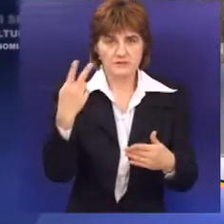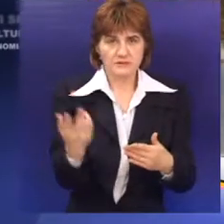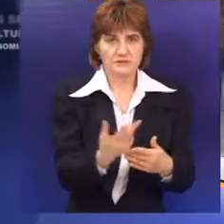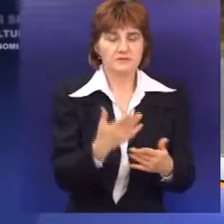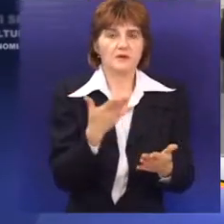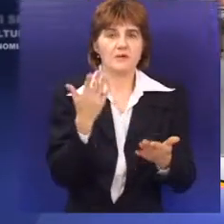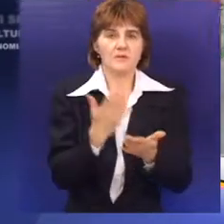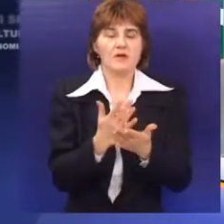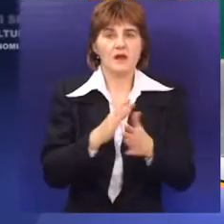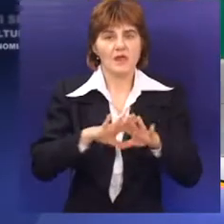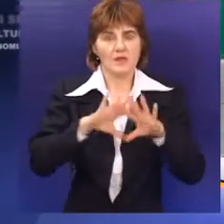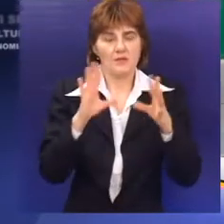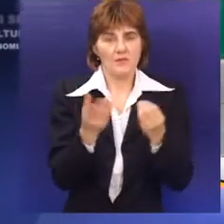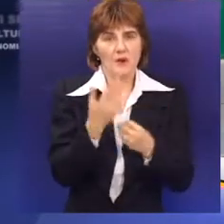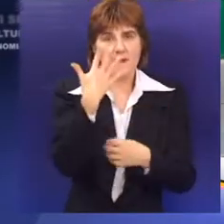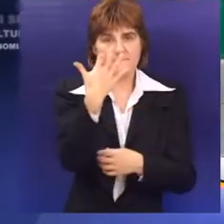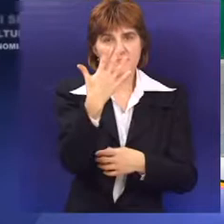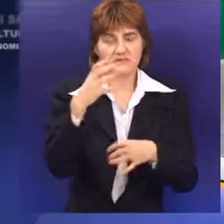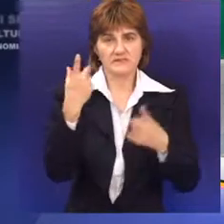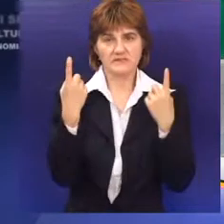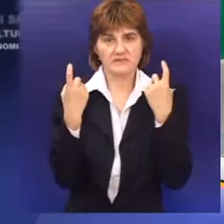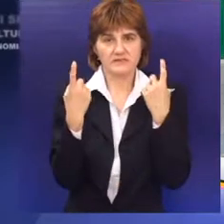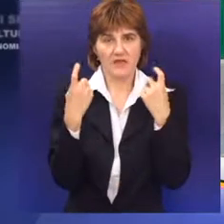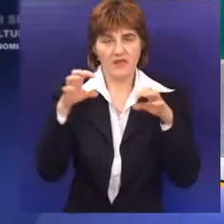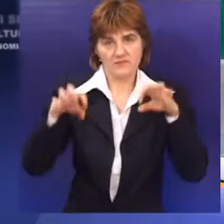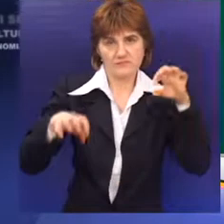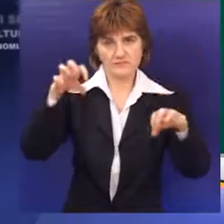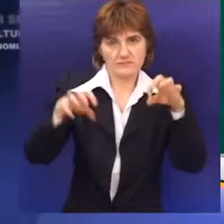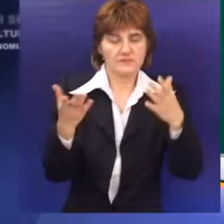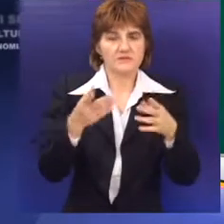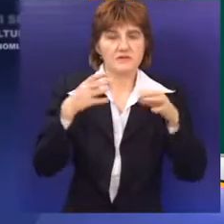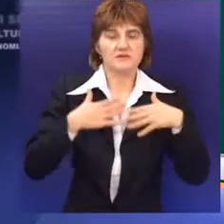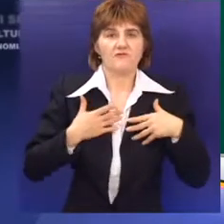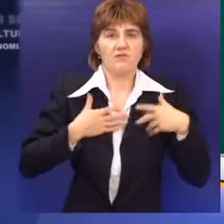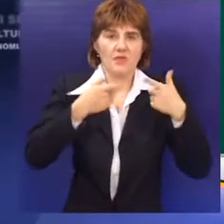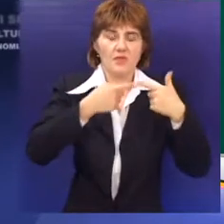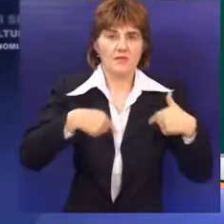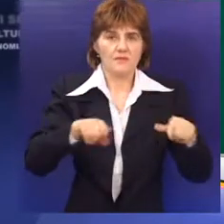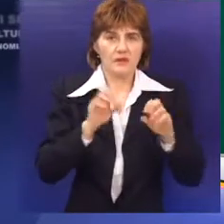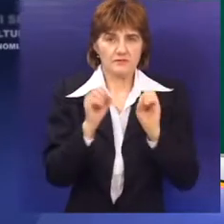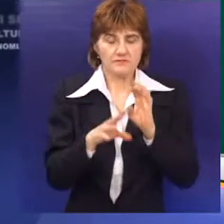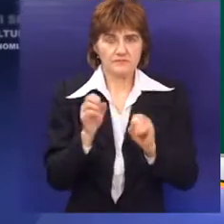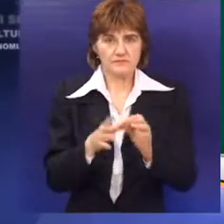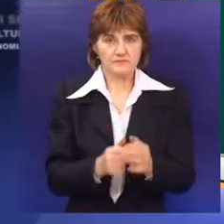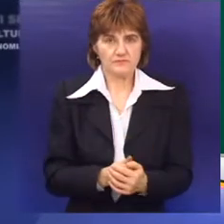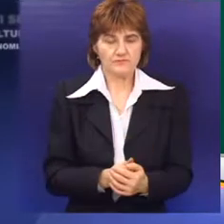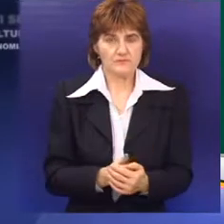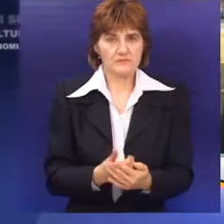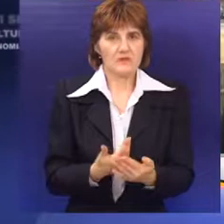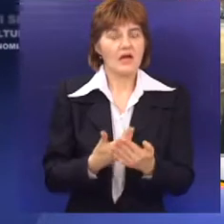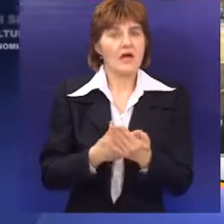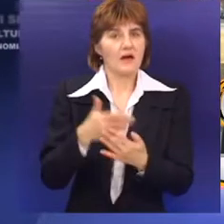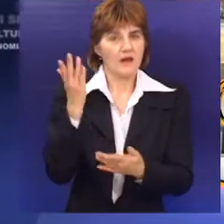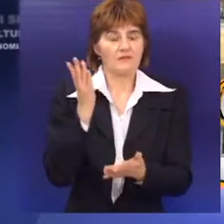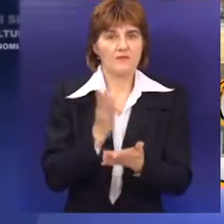Postavljeno je ukupno pet zelenih ostrva u koje će građani moći da odlažu svoj sortirani komunalni otpad. Grad će